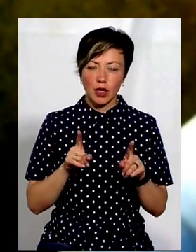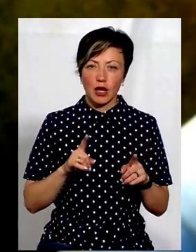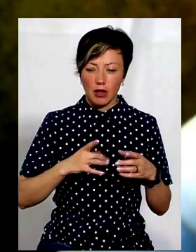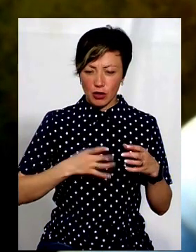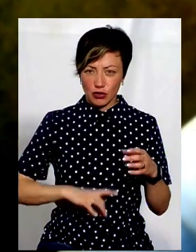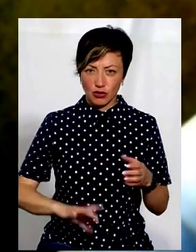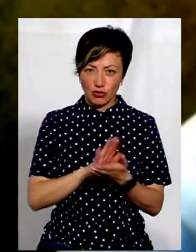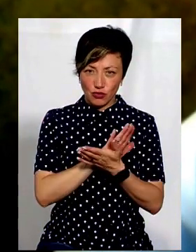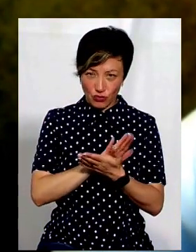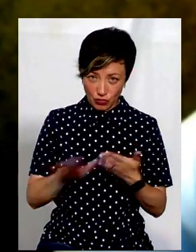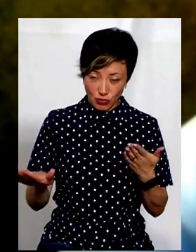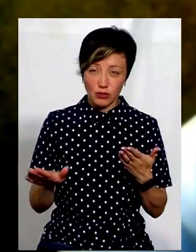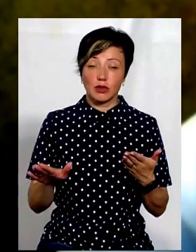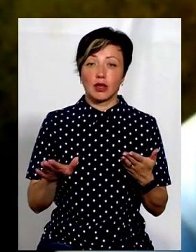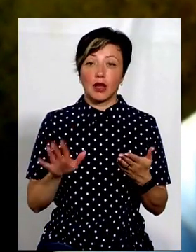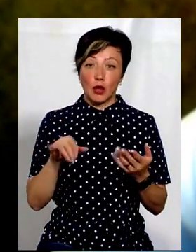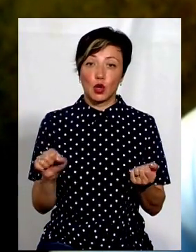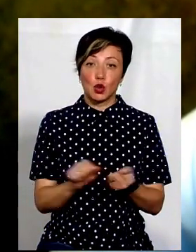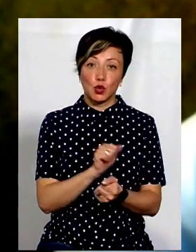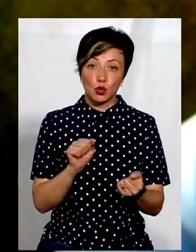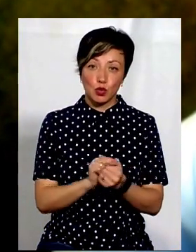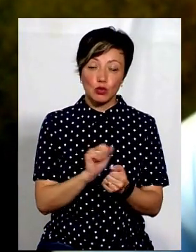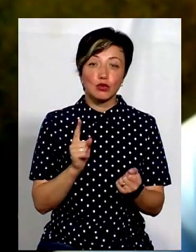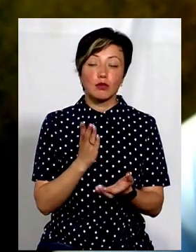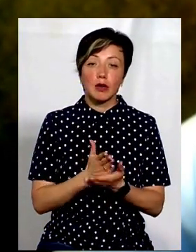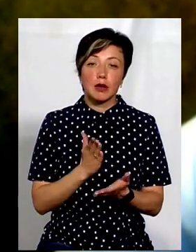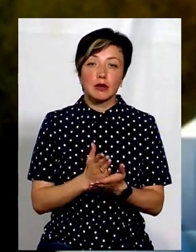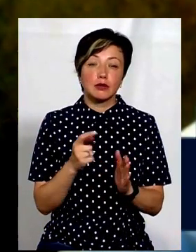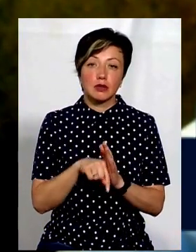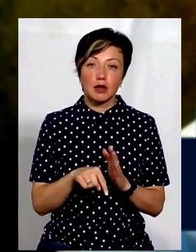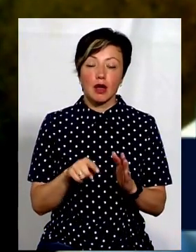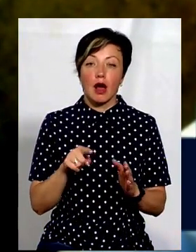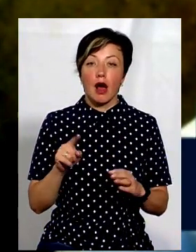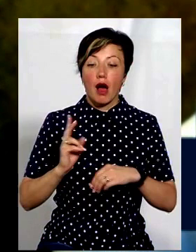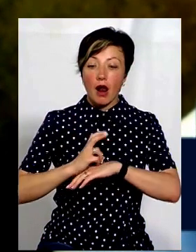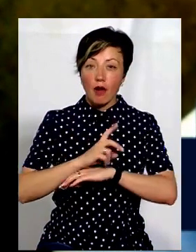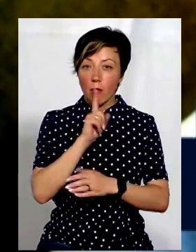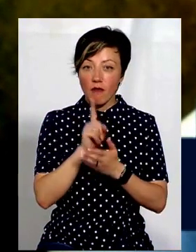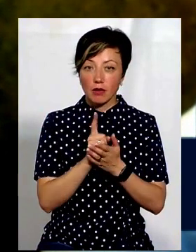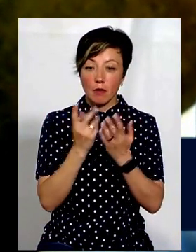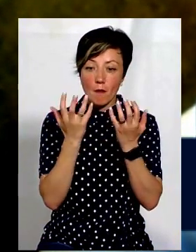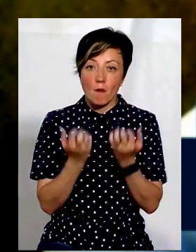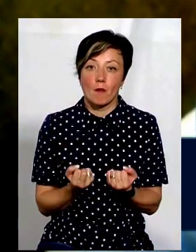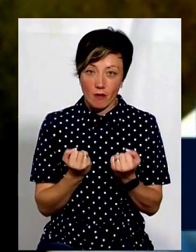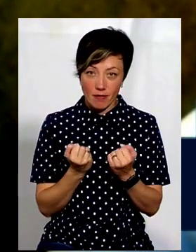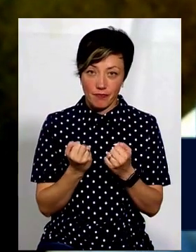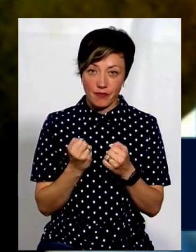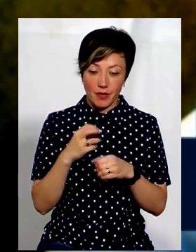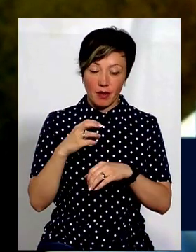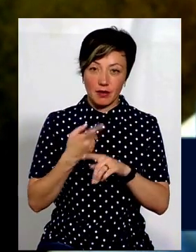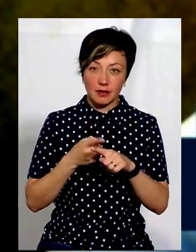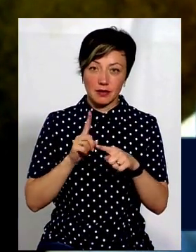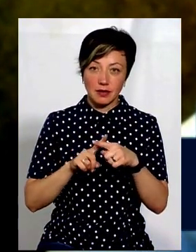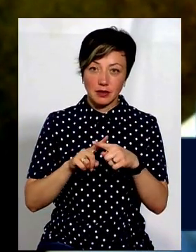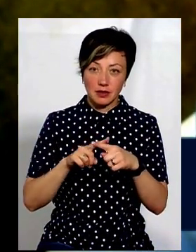кишківник. І далі його сушать. Що мається на увазі? Він повинен сховатися до себе в мушлю і